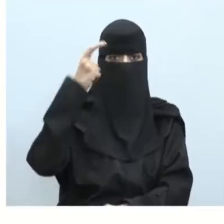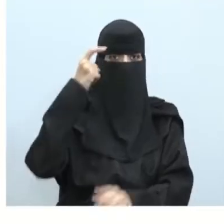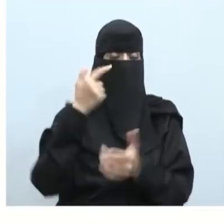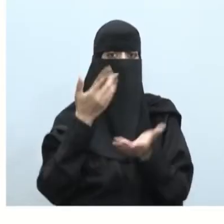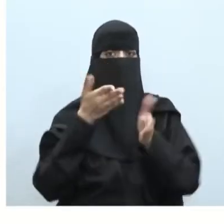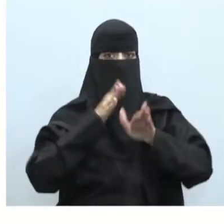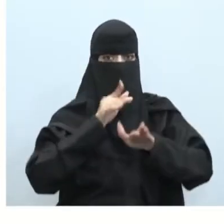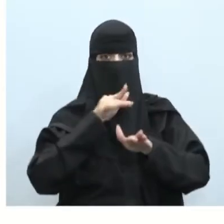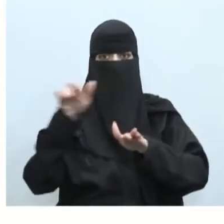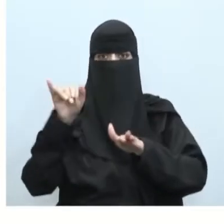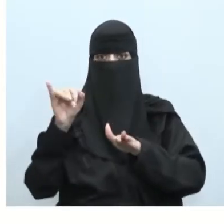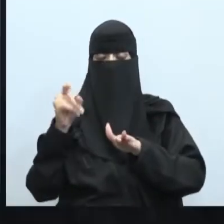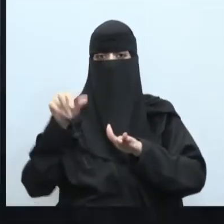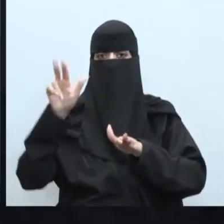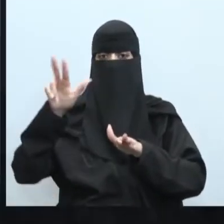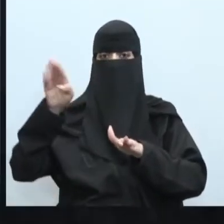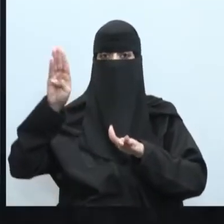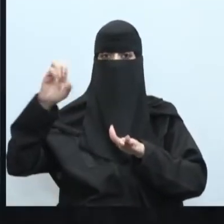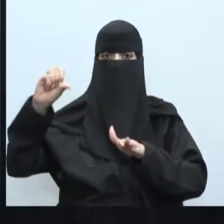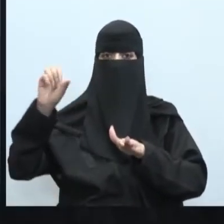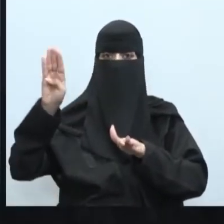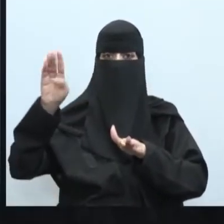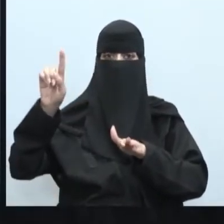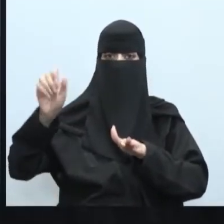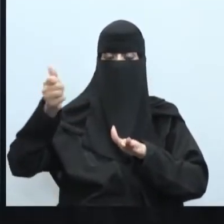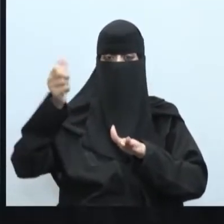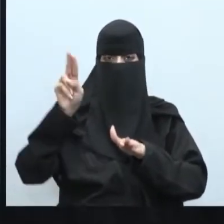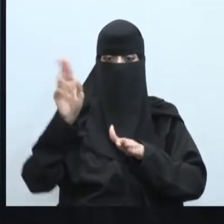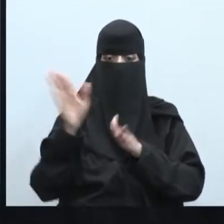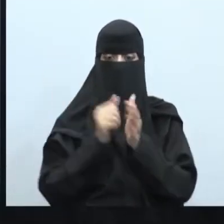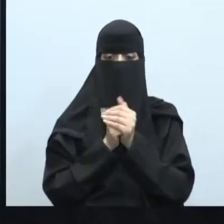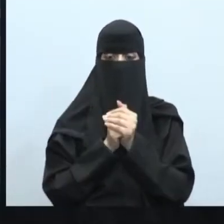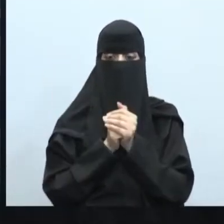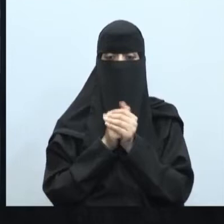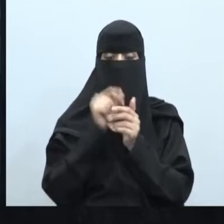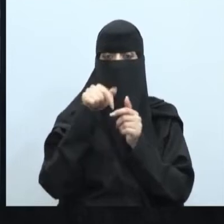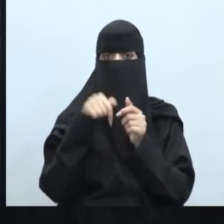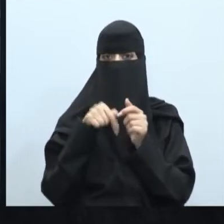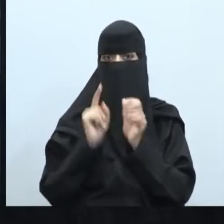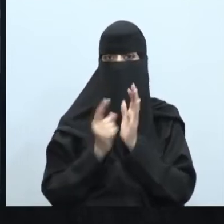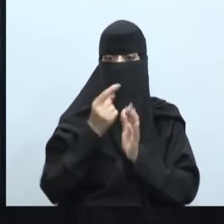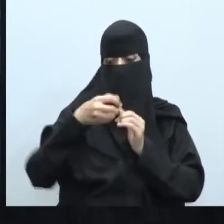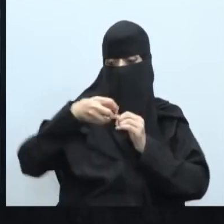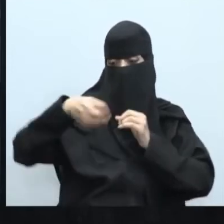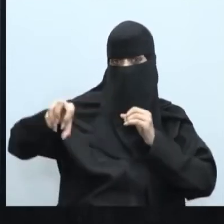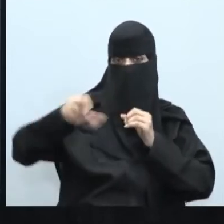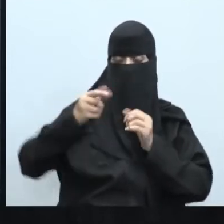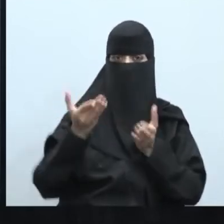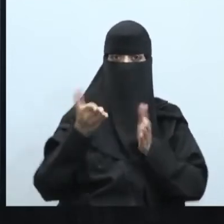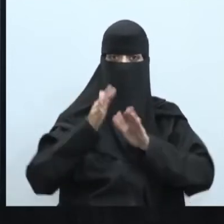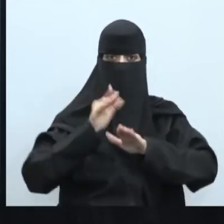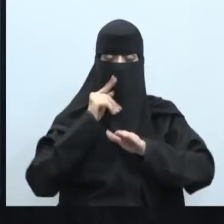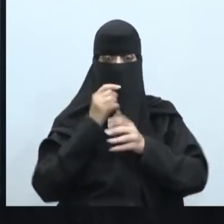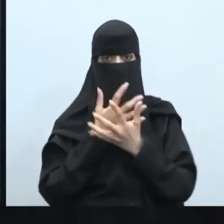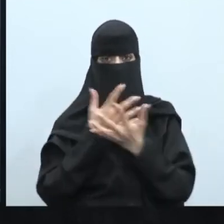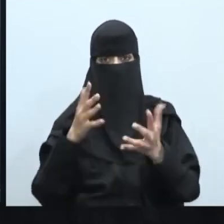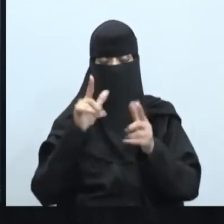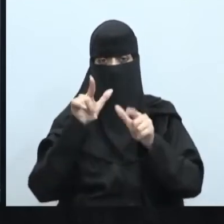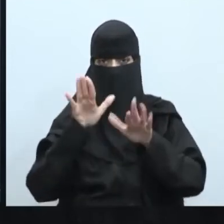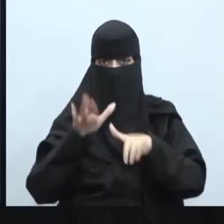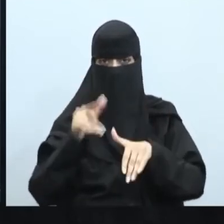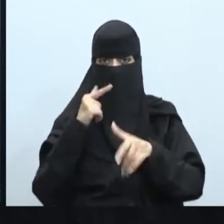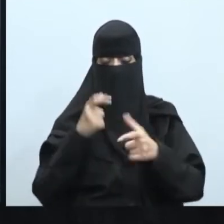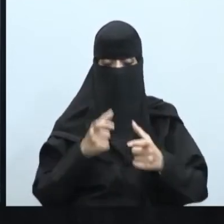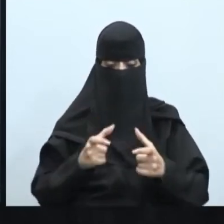أحياناً تكون منفردة ولكنها كثيراً ما تكون أبناء وبنات الطلاب